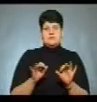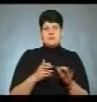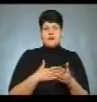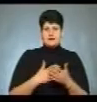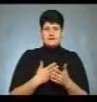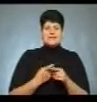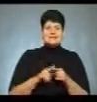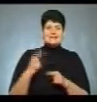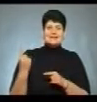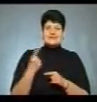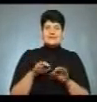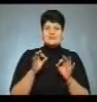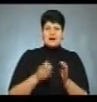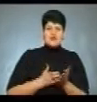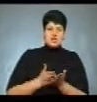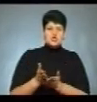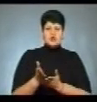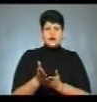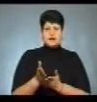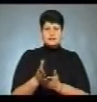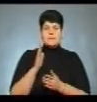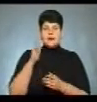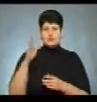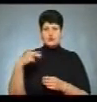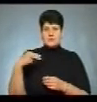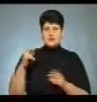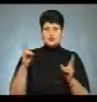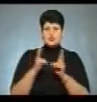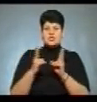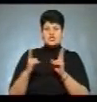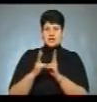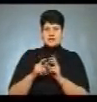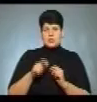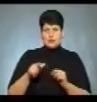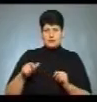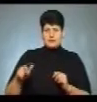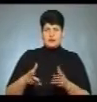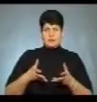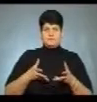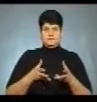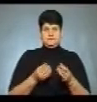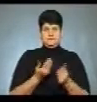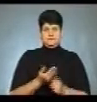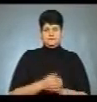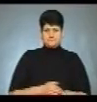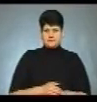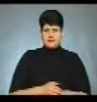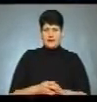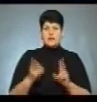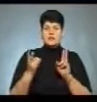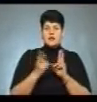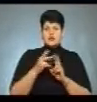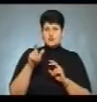єдиний і правиль шлях, я вважаю, для майбутнього президента. Зустрічаюся з людьми і переконую їх. На зустріч прийшов